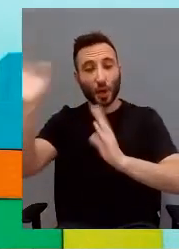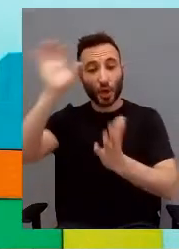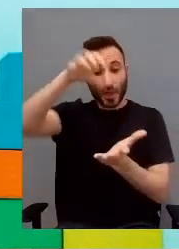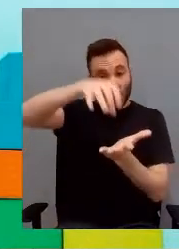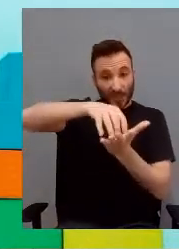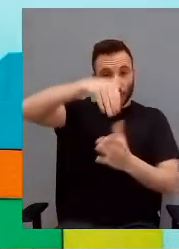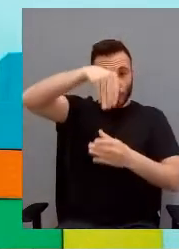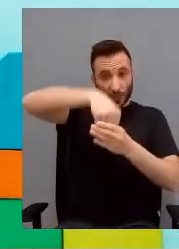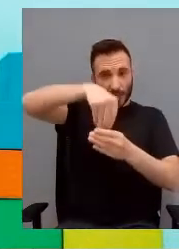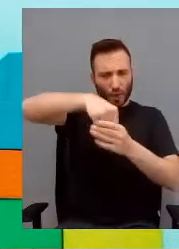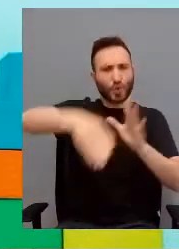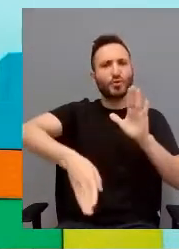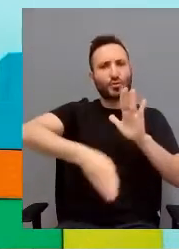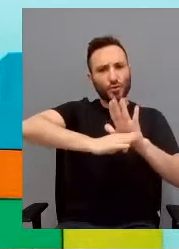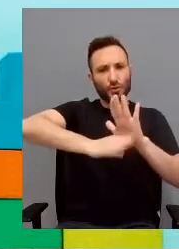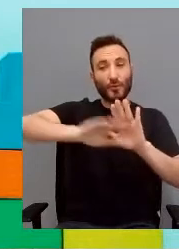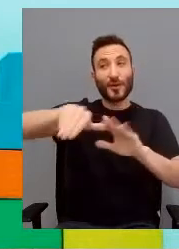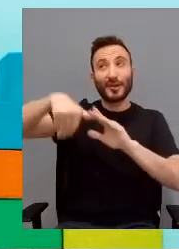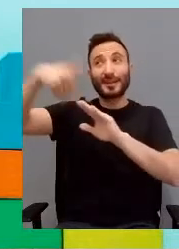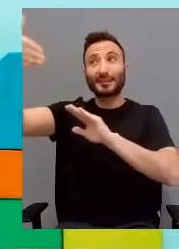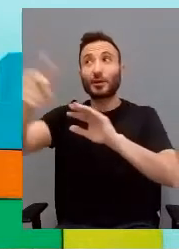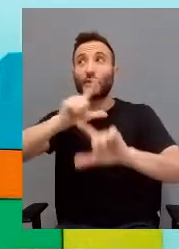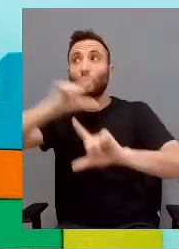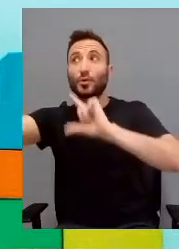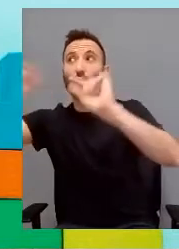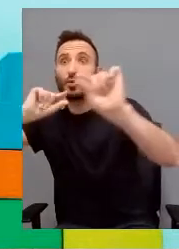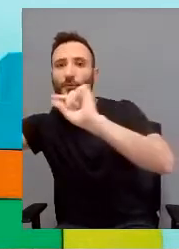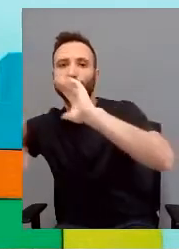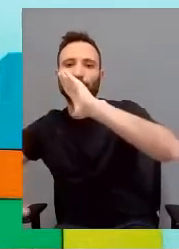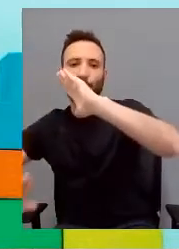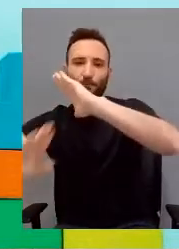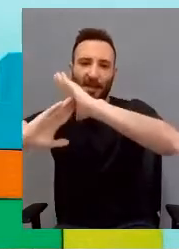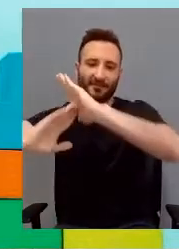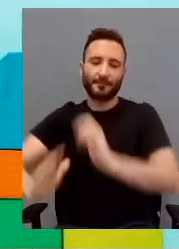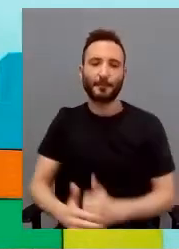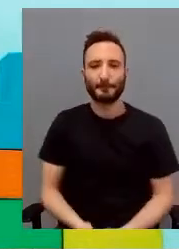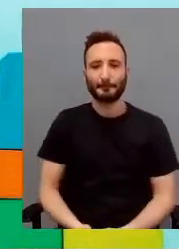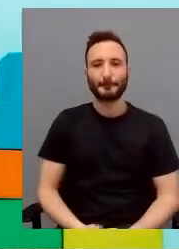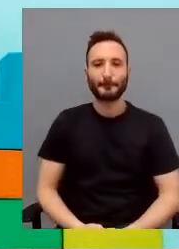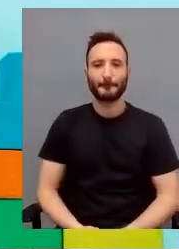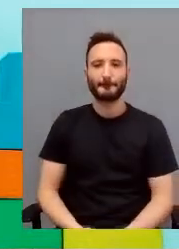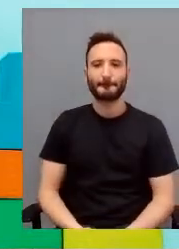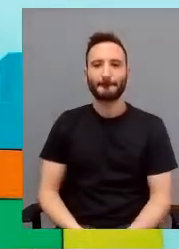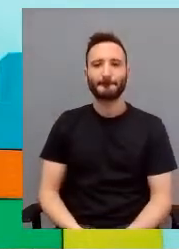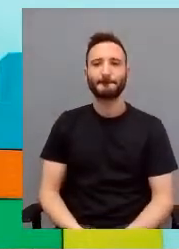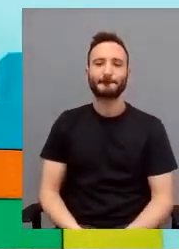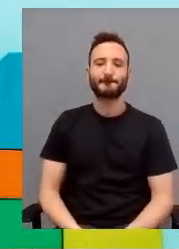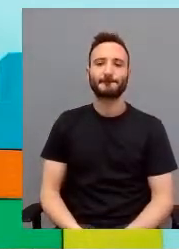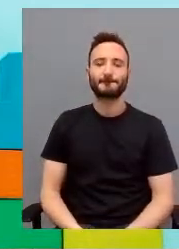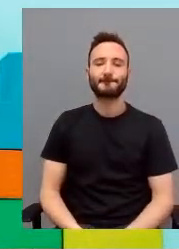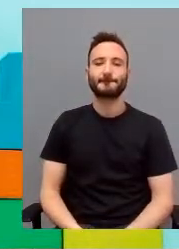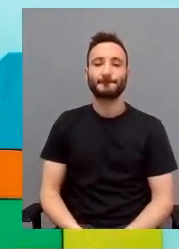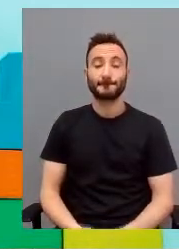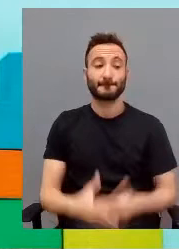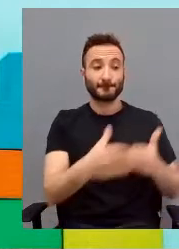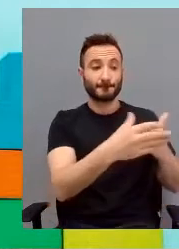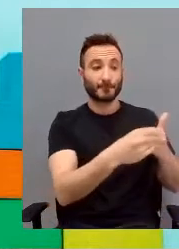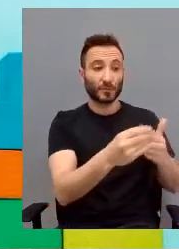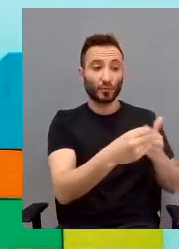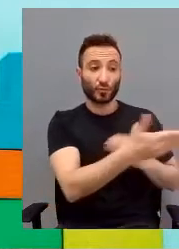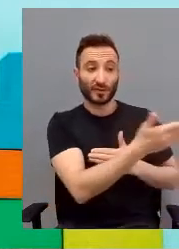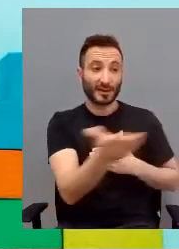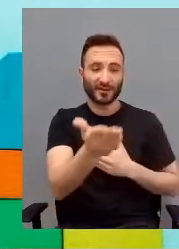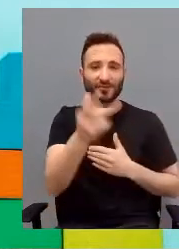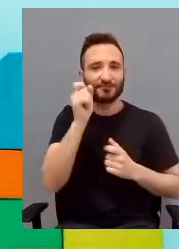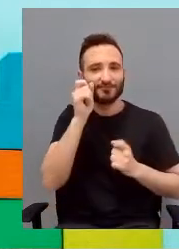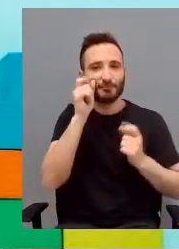I ragazzi non hanno più potuto vedere i loro genitori per un intero anno. Lossi usuari non hanno potuto avere lo